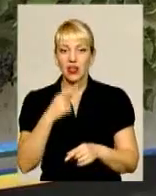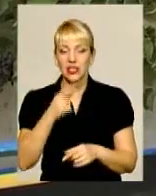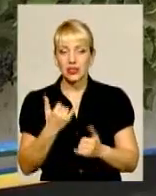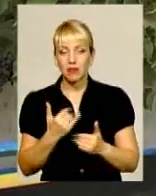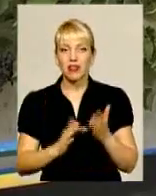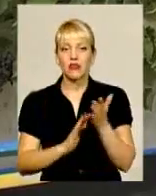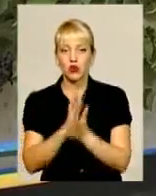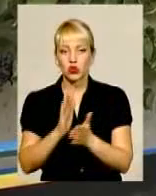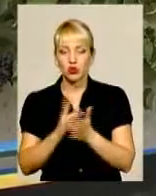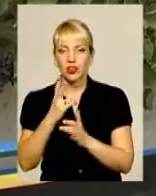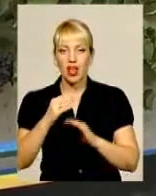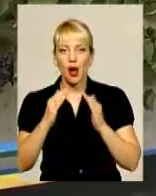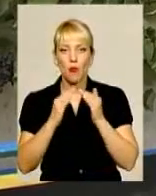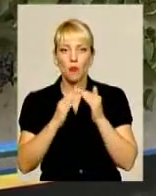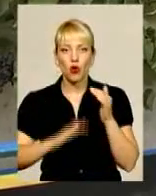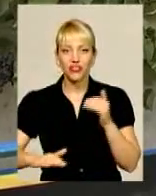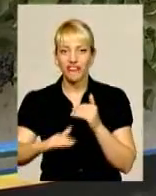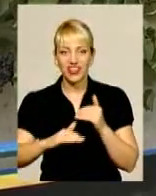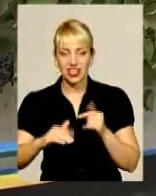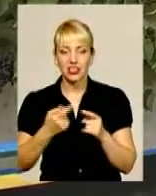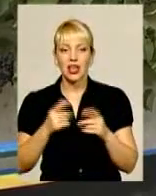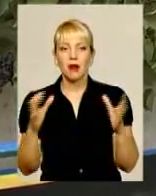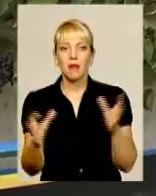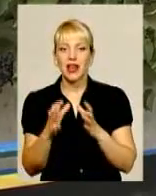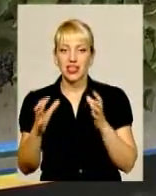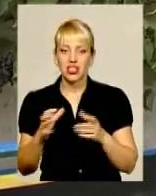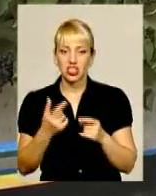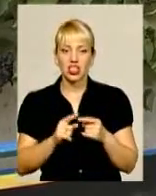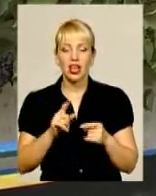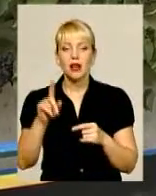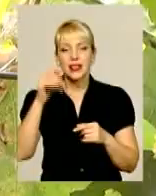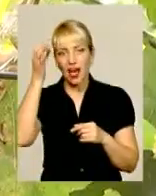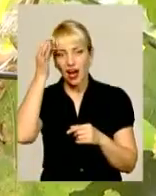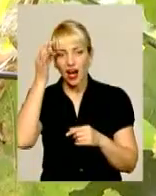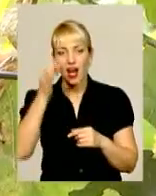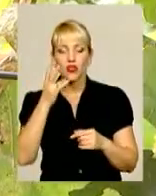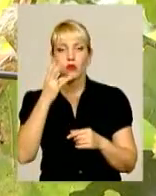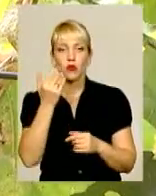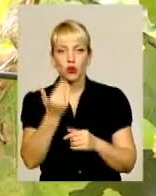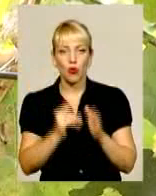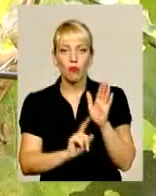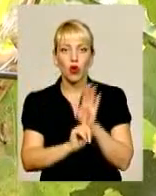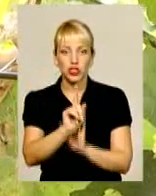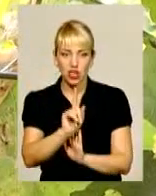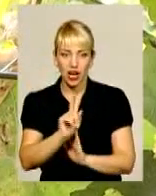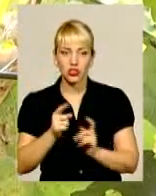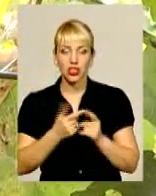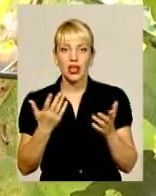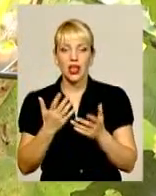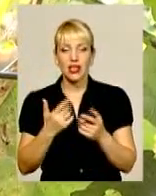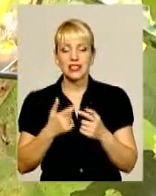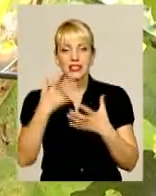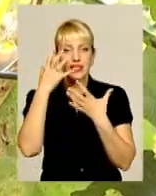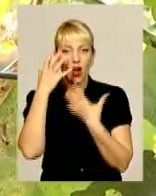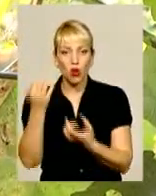ростуть на подвір'ї садовода. Чоловік береже їх, бо захвата, гад донський, нагадують про початок його захоплення, яке переросло в велике